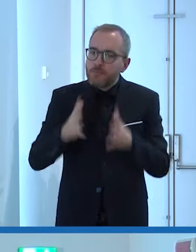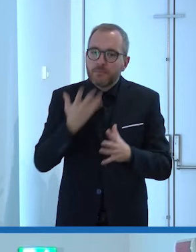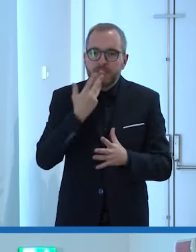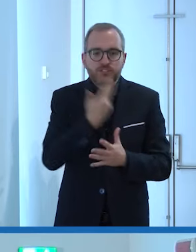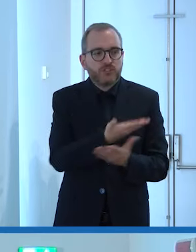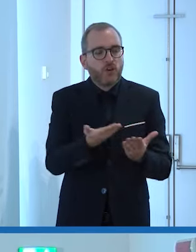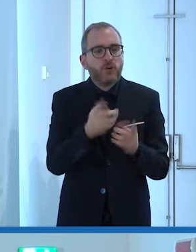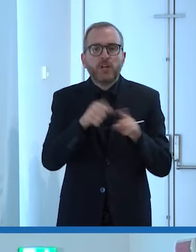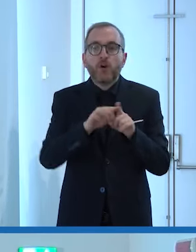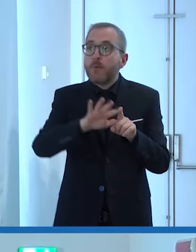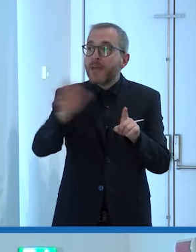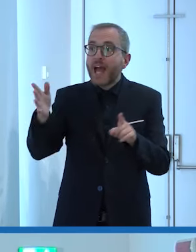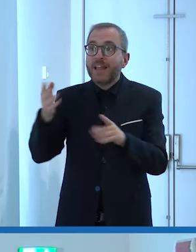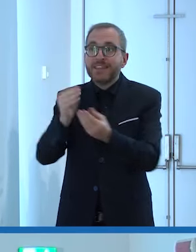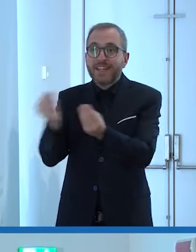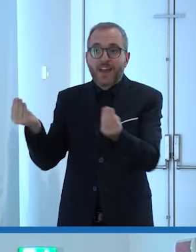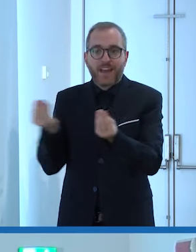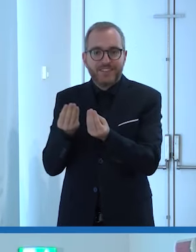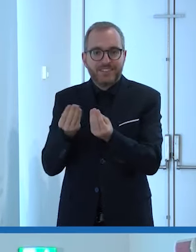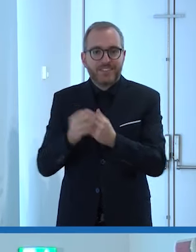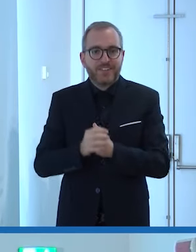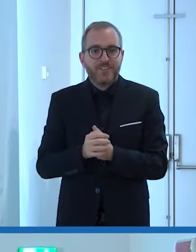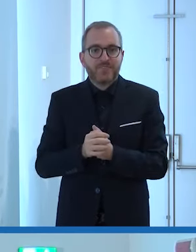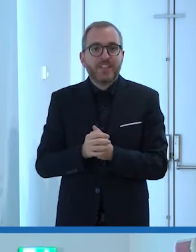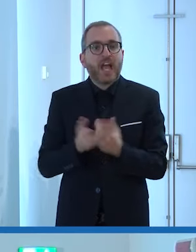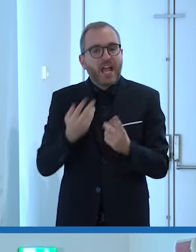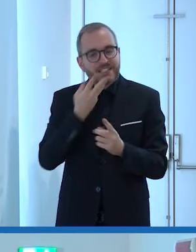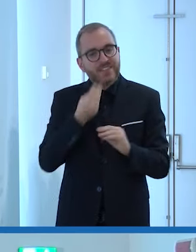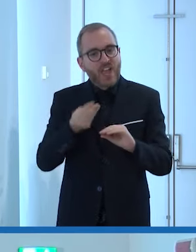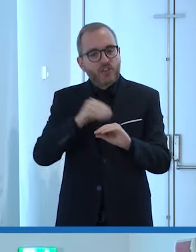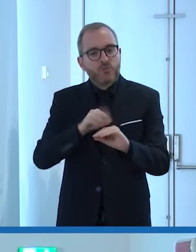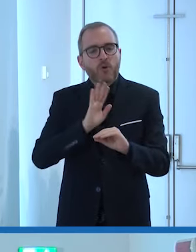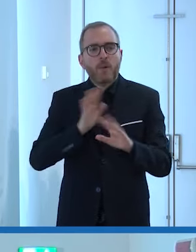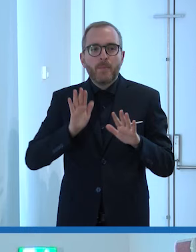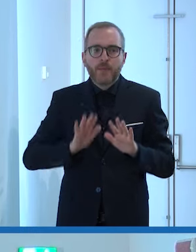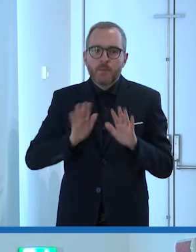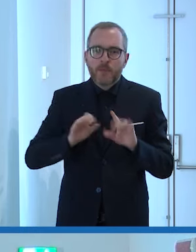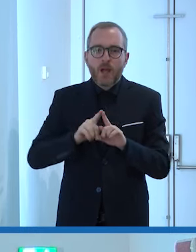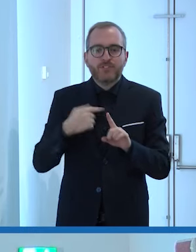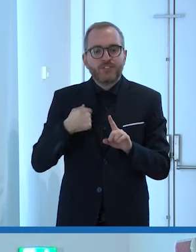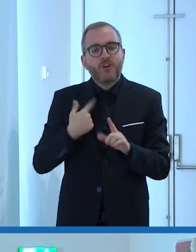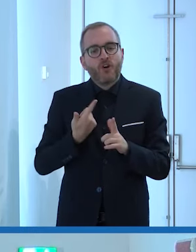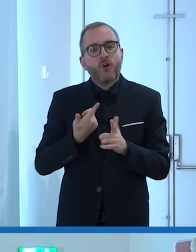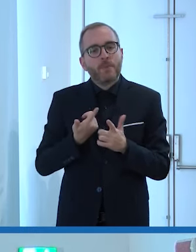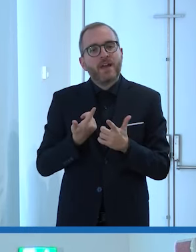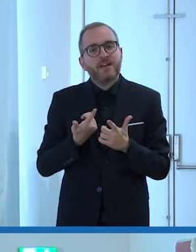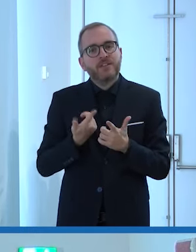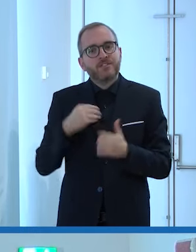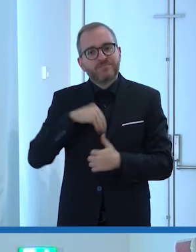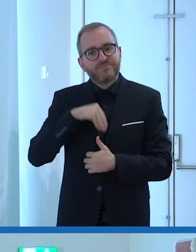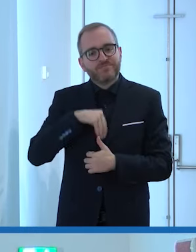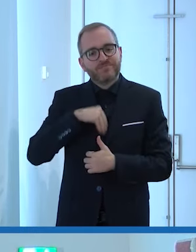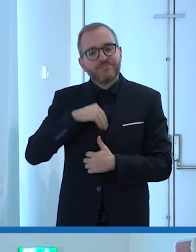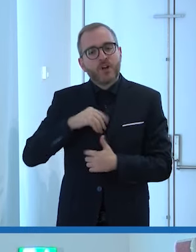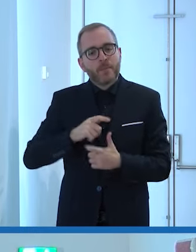altre ragazze e vi dirò di più pian pianino sono cresciuta sempre di più arrivando